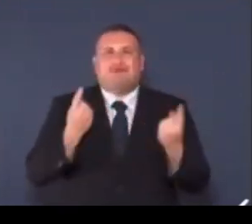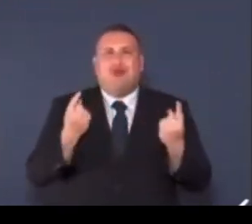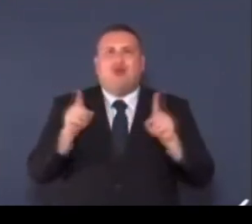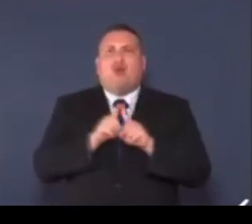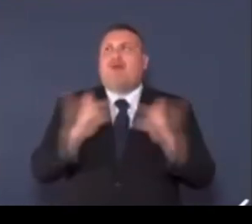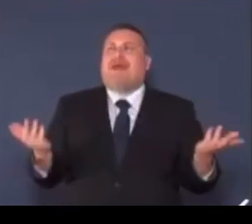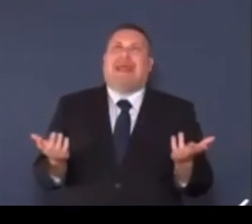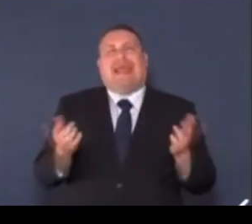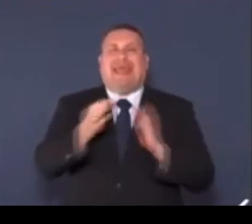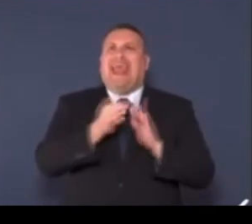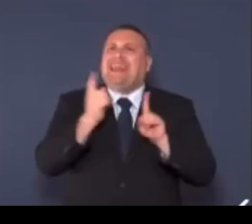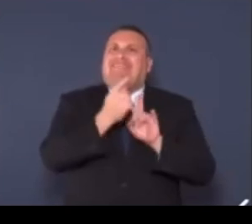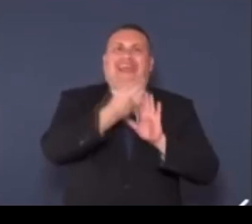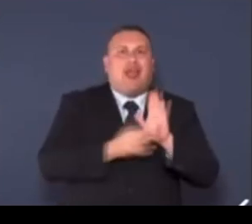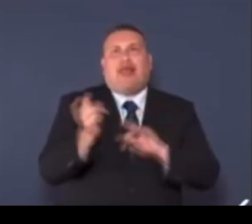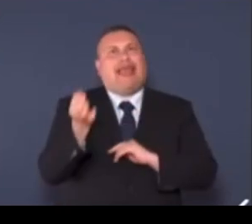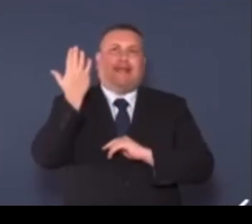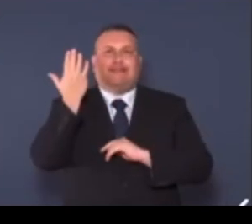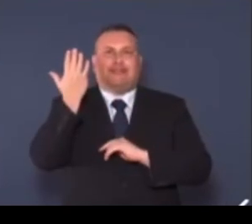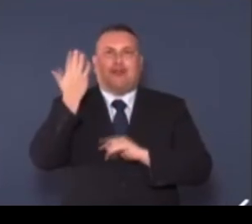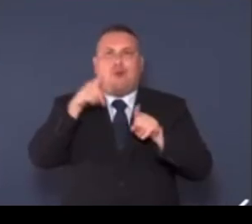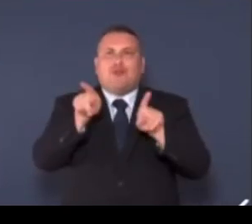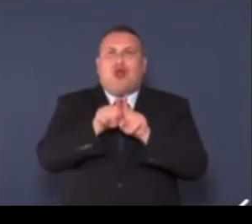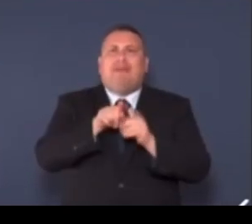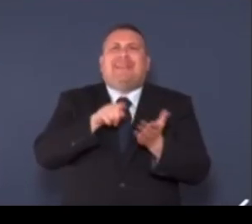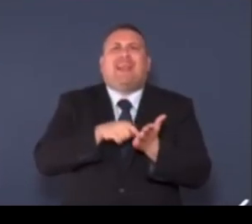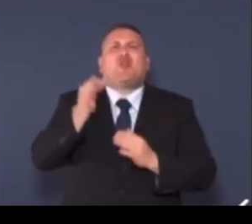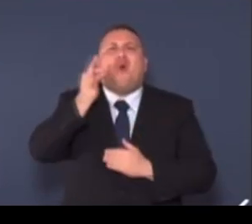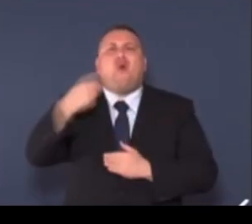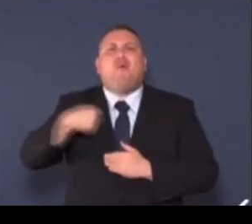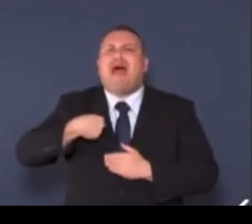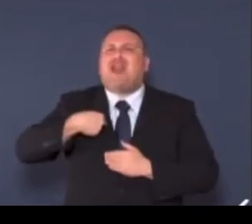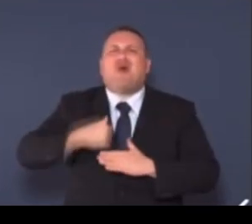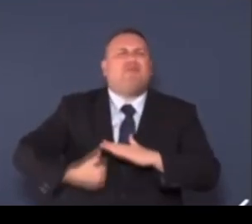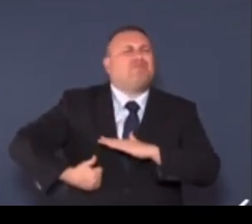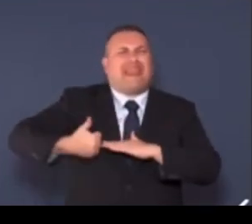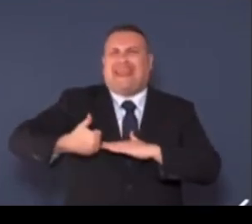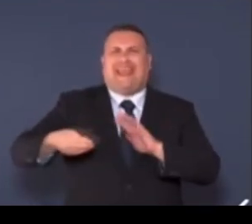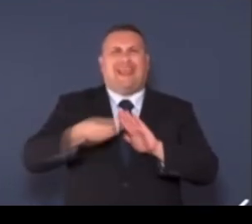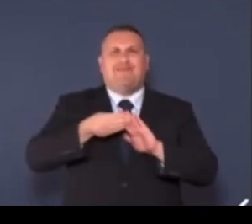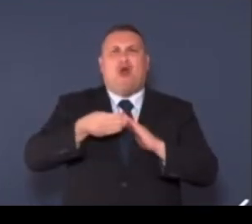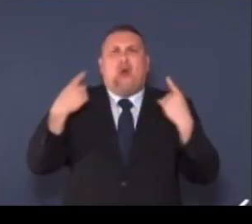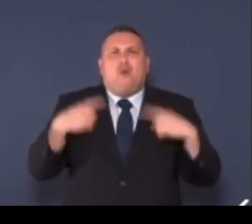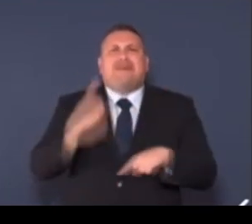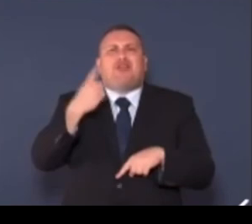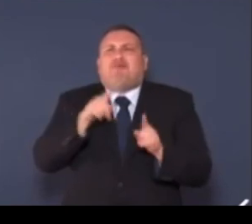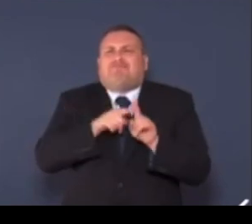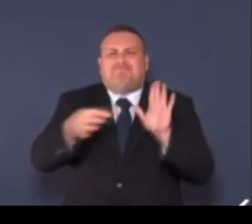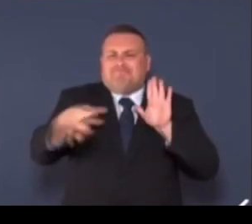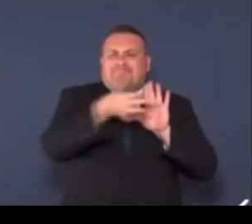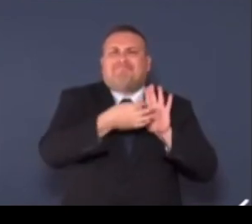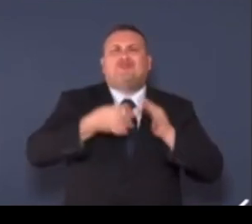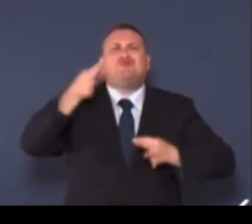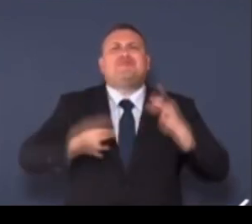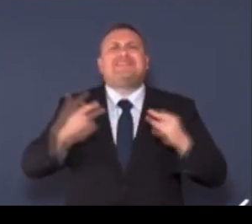costo, ma come un imperativo dei diritti umani e un investimento in uguaglianza e giustizia sociale. Un mondo in cui la